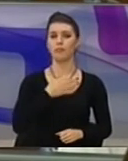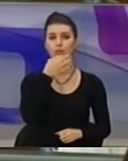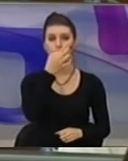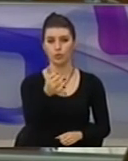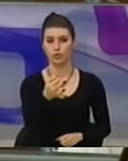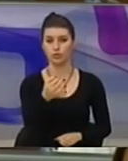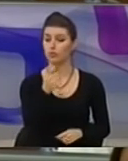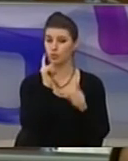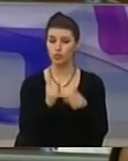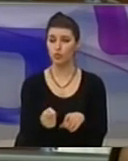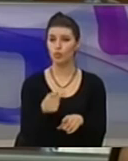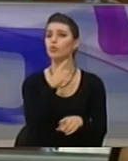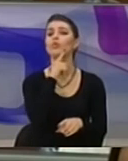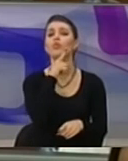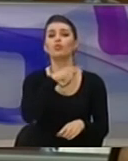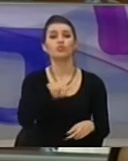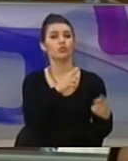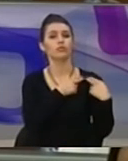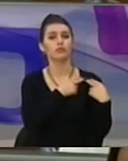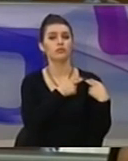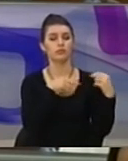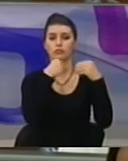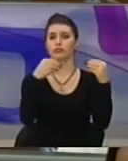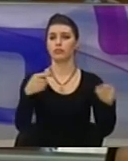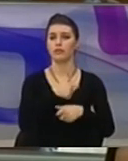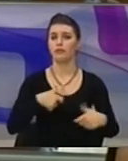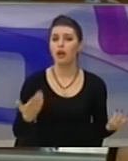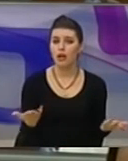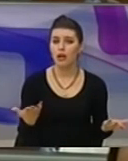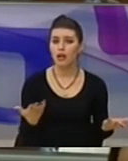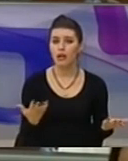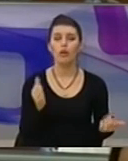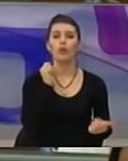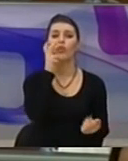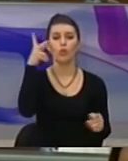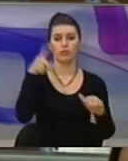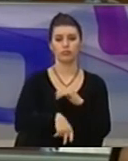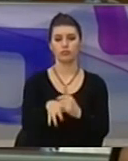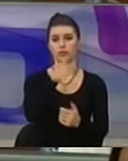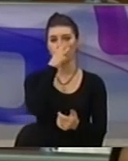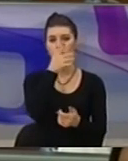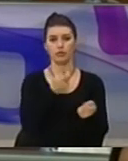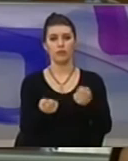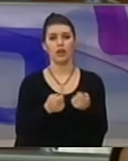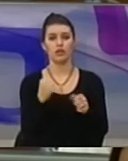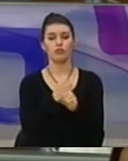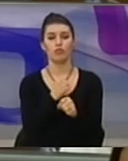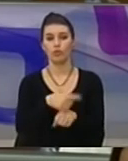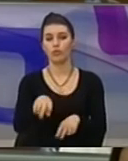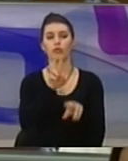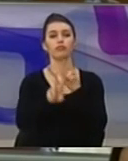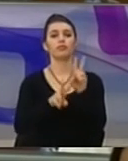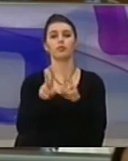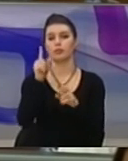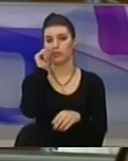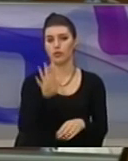dhe duhe e dikosht të ja përgjësi për këtë mashtrim të radhës dhe deri kur dhe të vazhdojnë me këtë avas të mashtrimit të më të tjeshëm të populatës dhe ashtu të lodhën nga